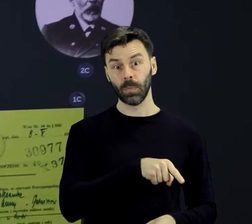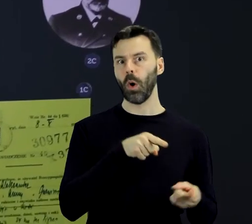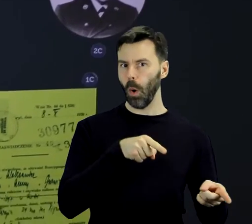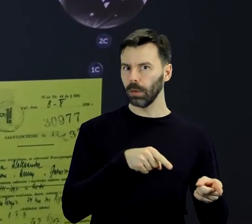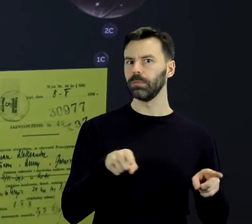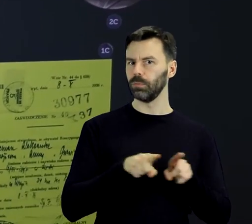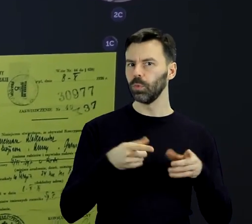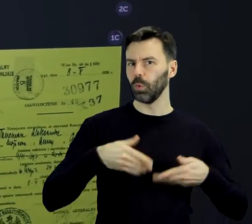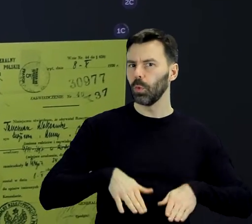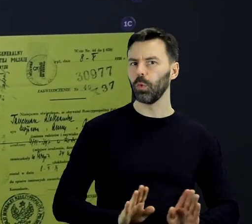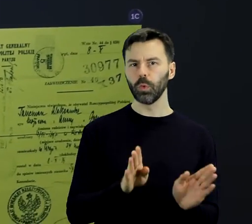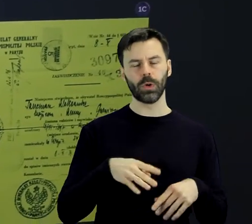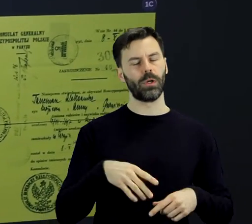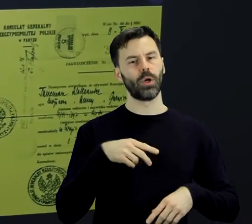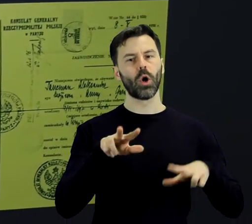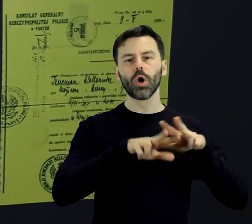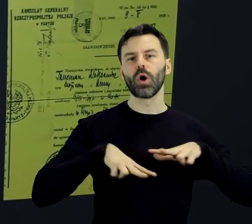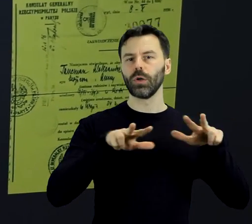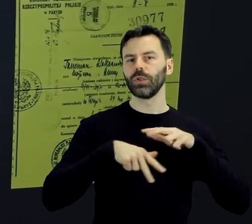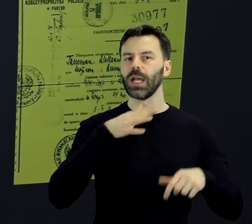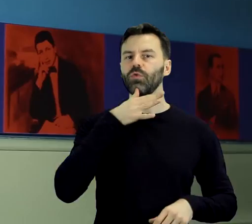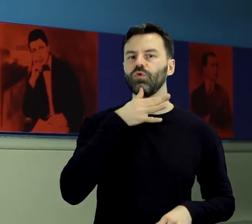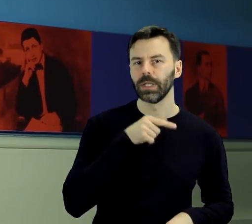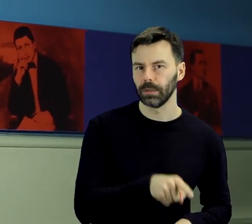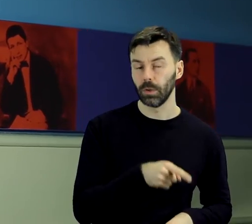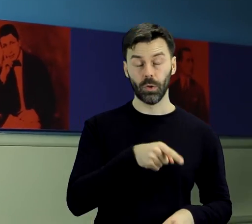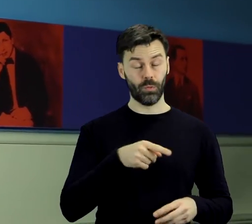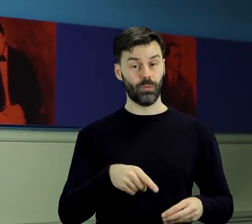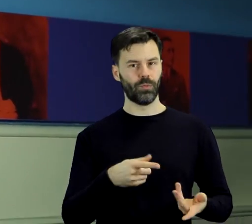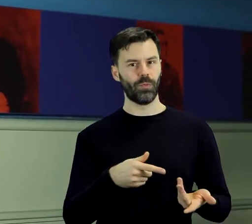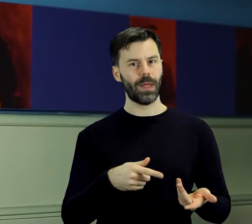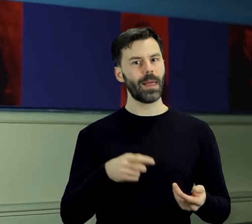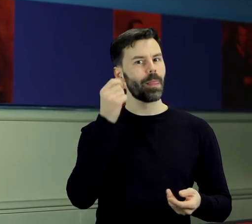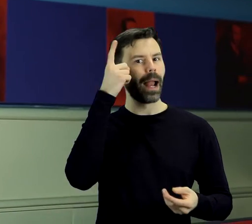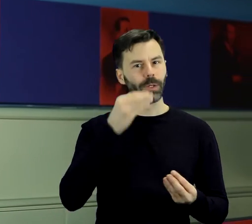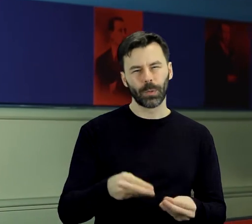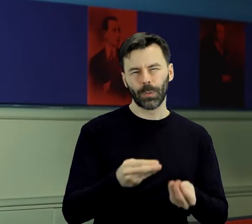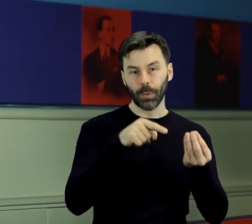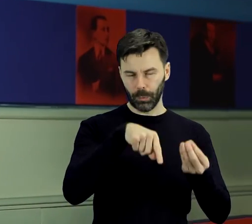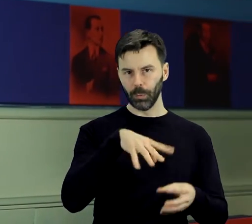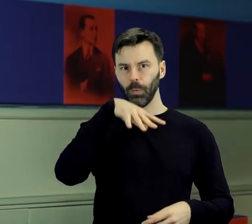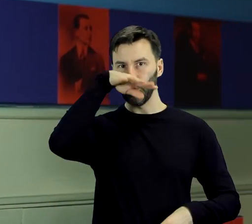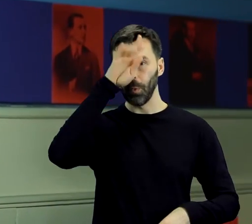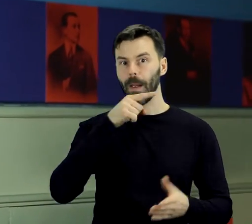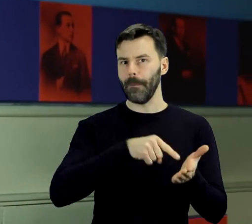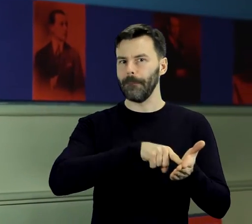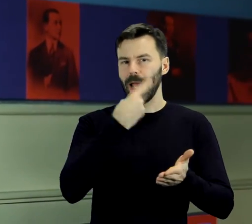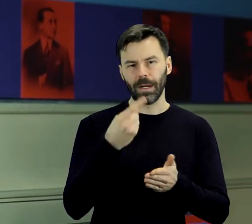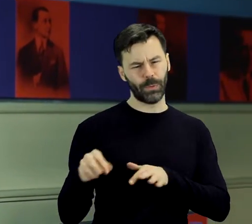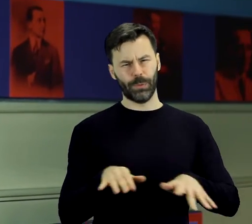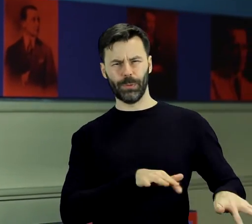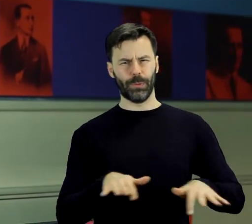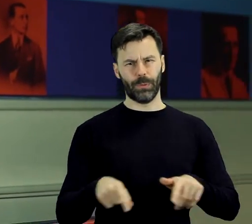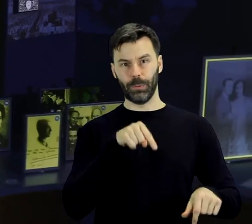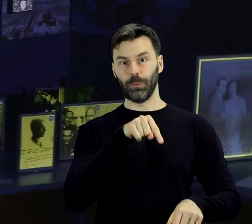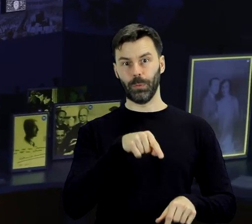podobnie jak on, urodził się w żydowskiej rodzinie. W Łodzi rozwijał swój talent. Tu po raz pierwszy wystąpił przed